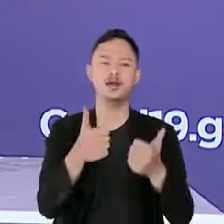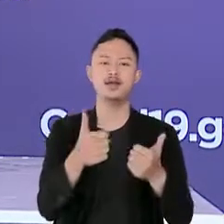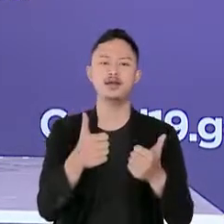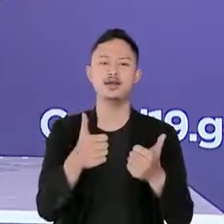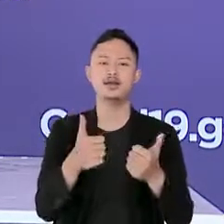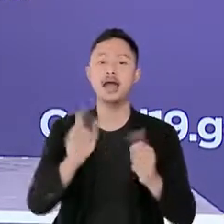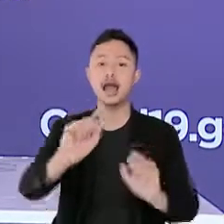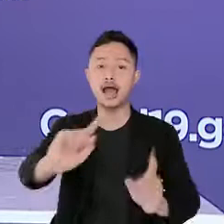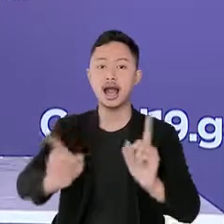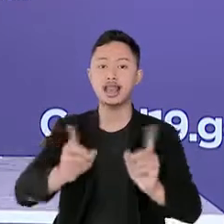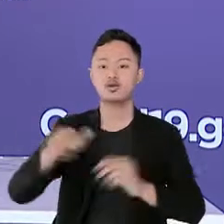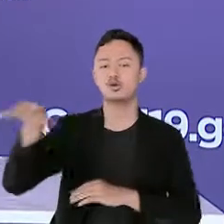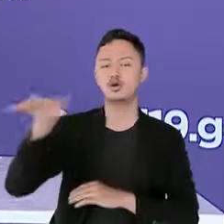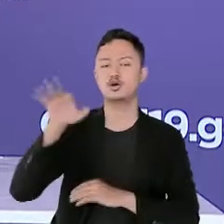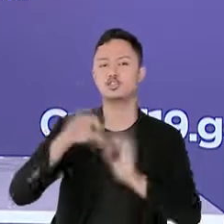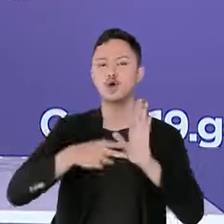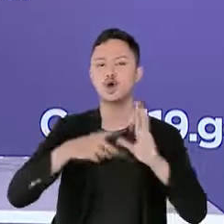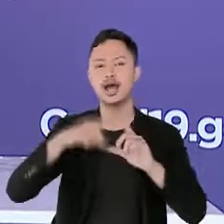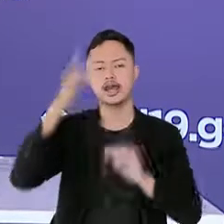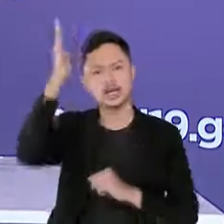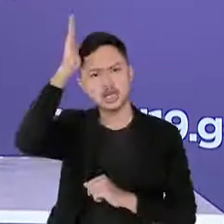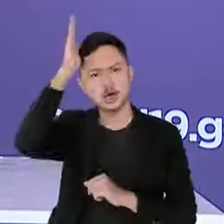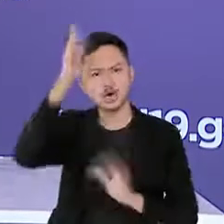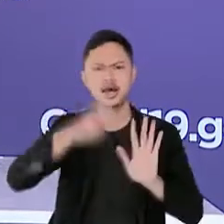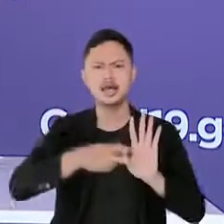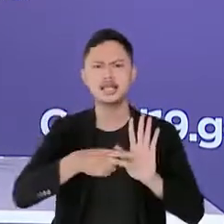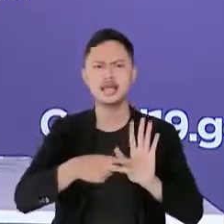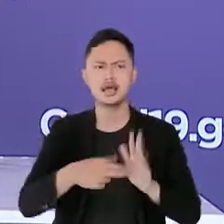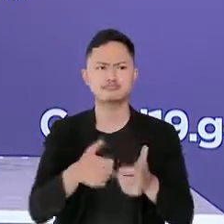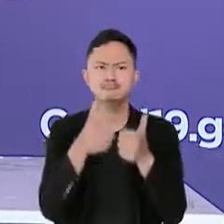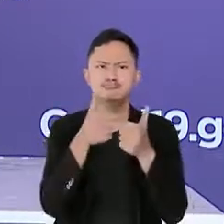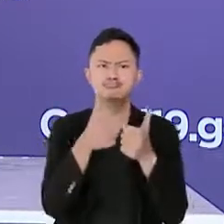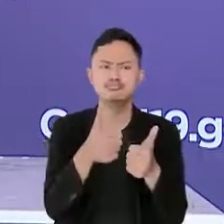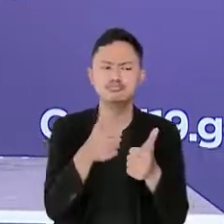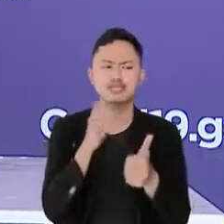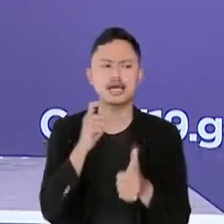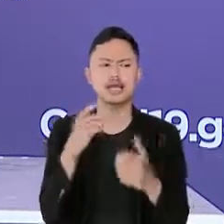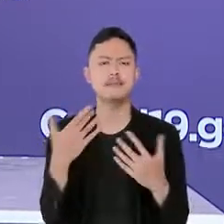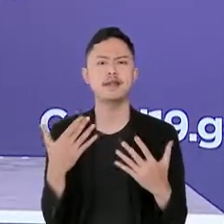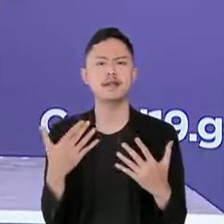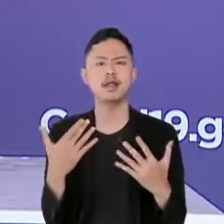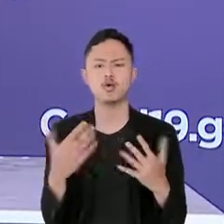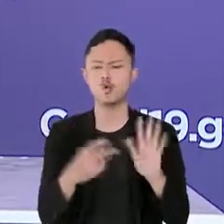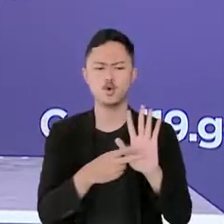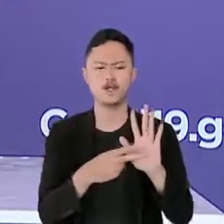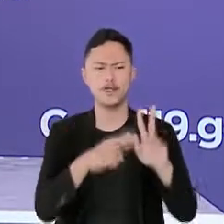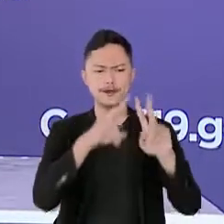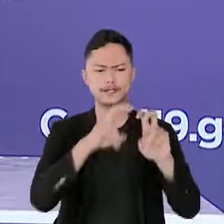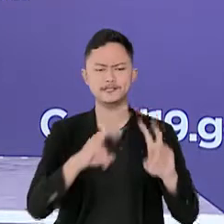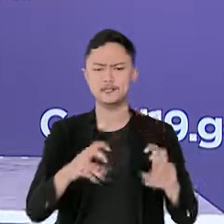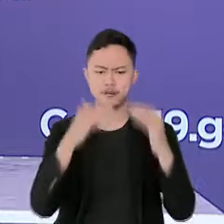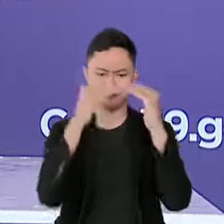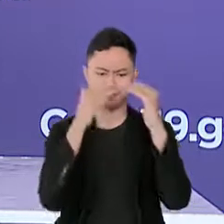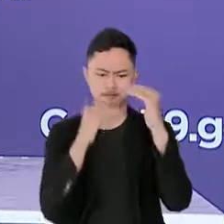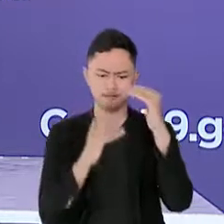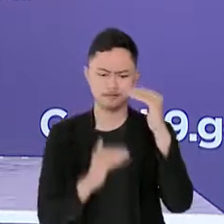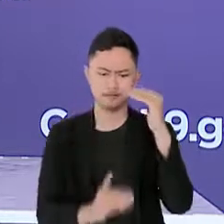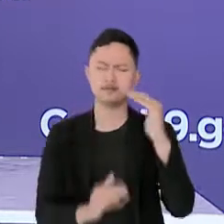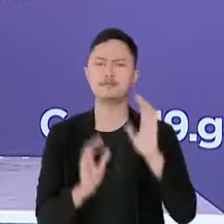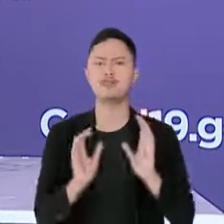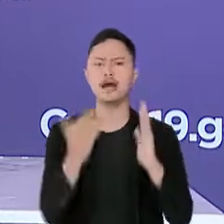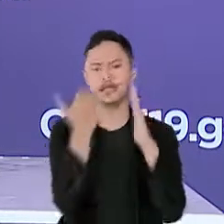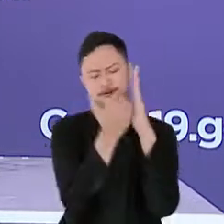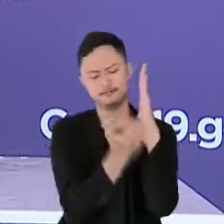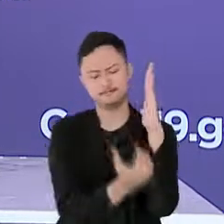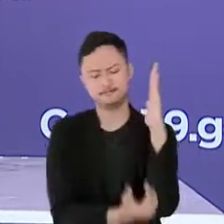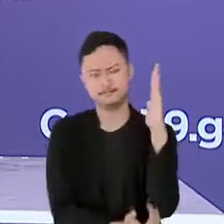dalam sistemonasi adalah hasil penilaian yang paling baik melalui perhitungan berbagai indikator wal